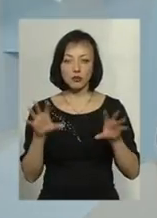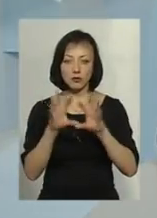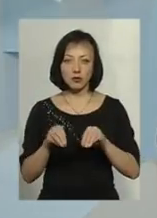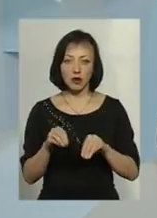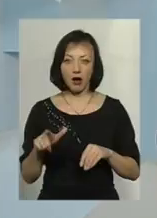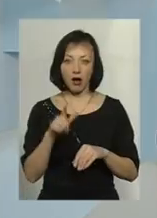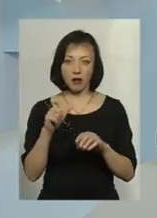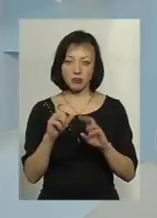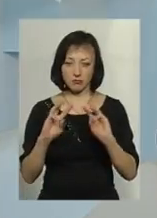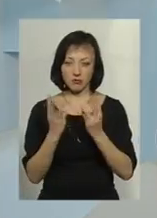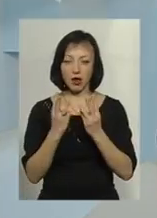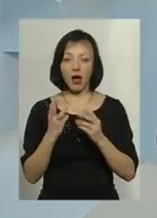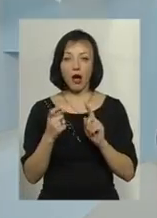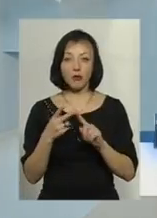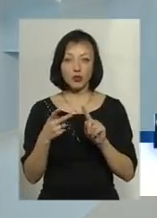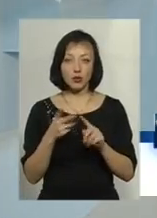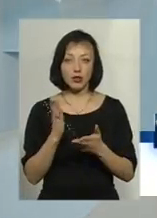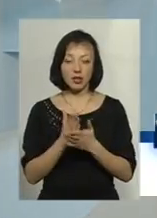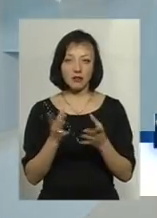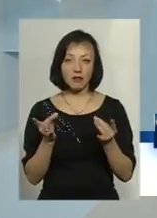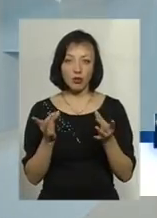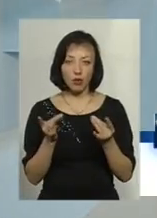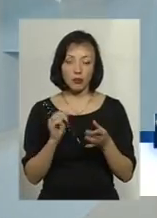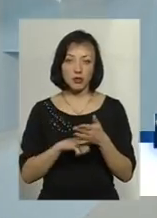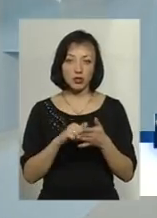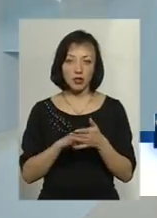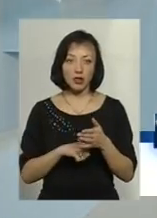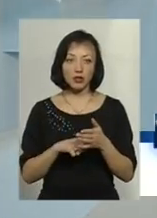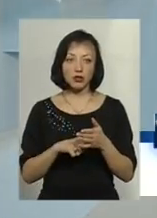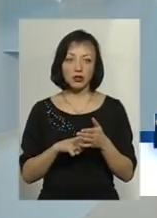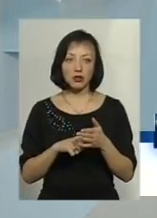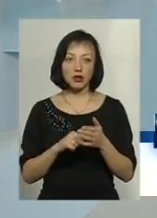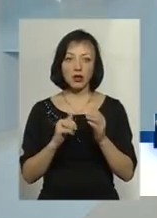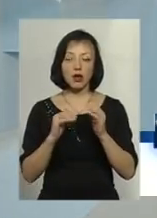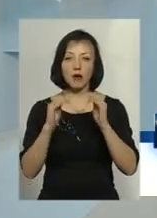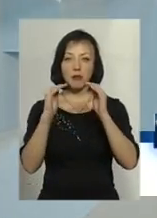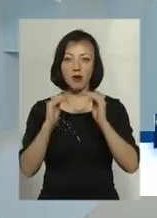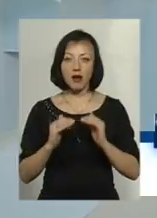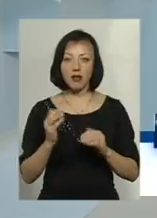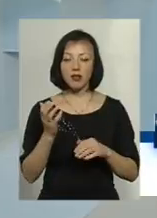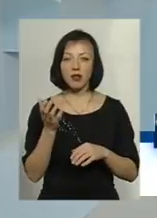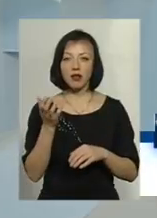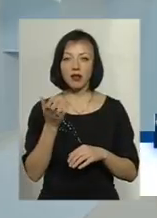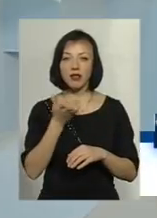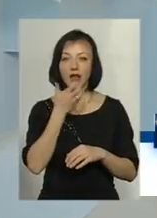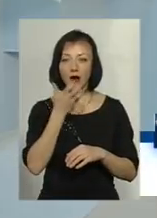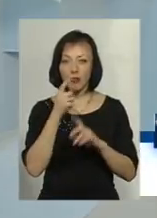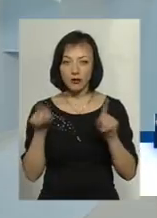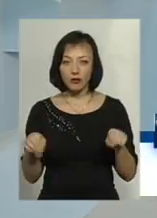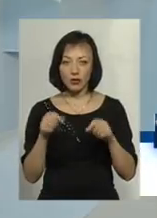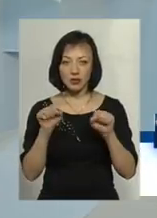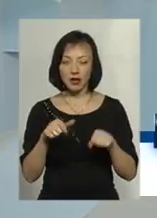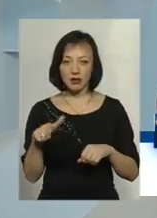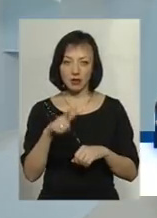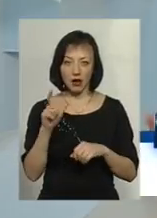газовий прилад. По-друге, наявність вологи призводить до того, що падає теплотворна здатність, корисна теплотворна здатність самого